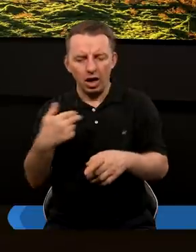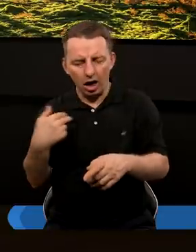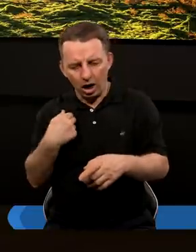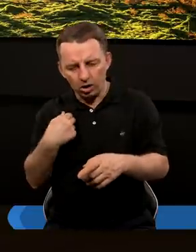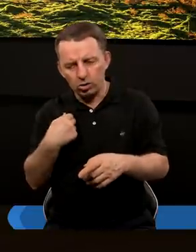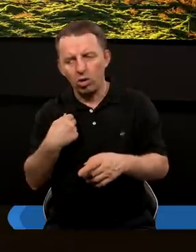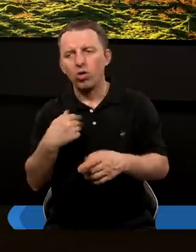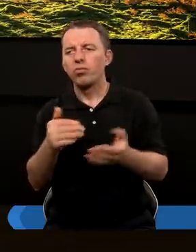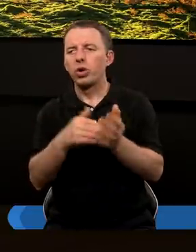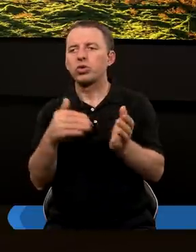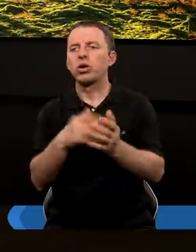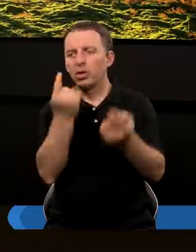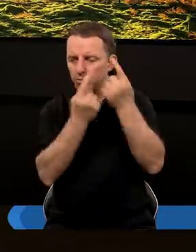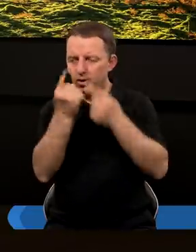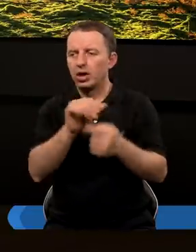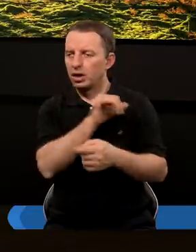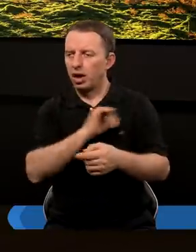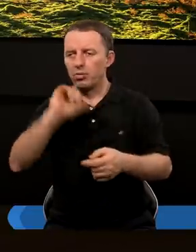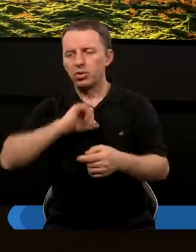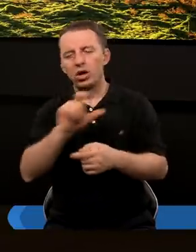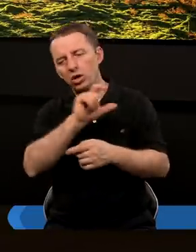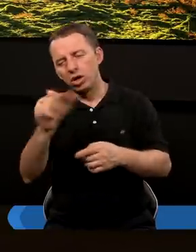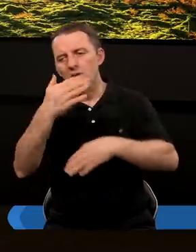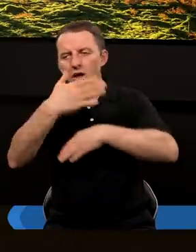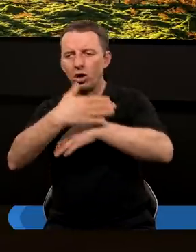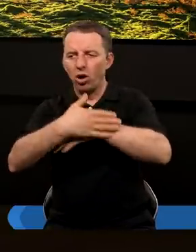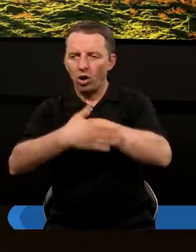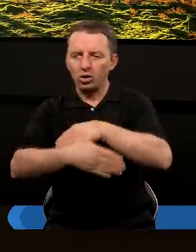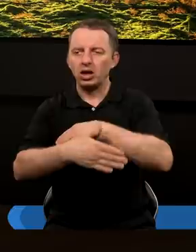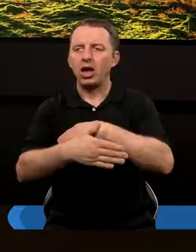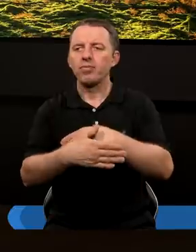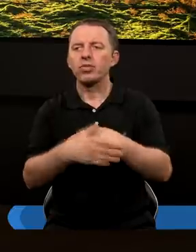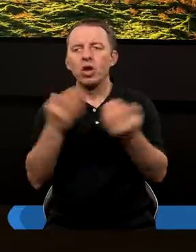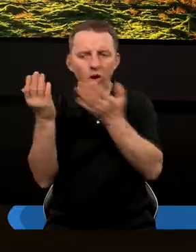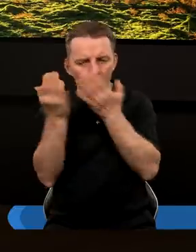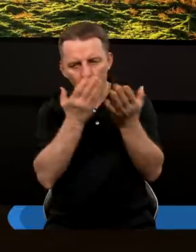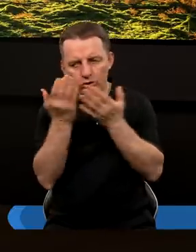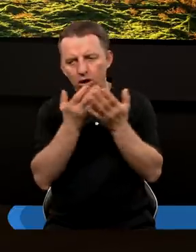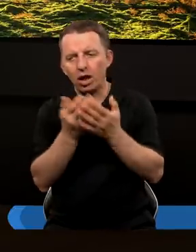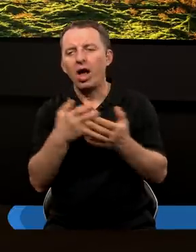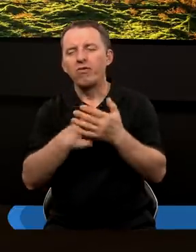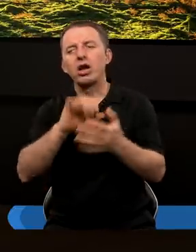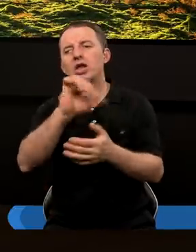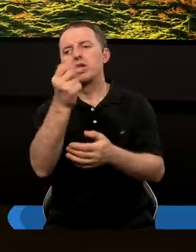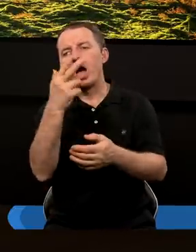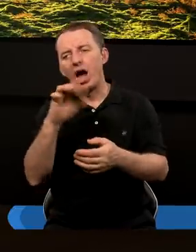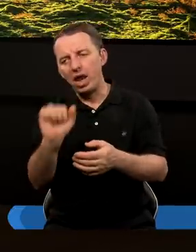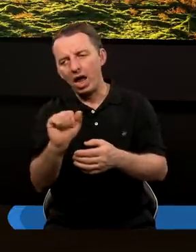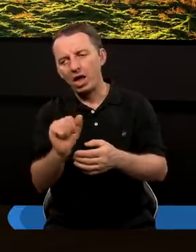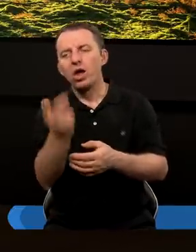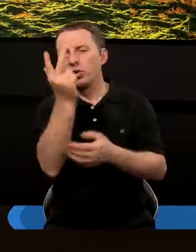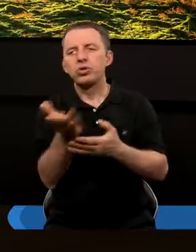potrzebą, kiedy myślimy o przygotowaniu samych siebie na czasy końca. Oczytajmy tekst Ewangelia do świętego Jana